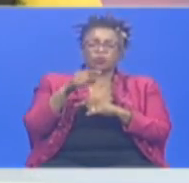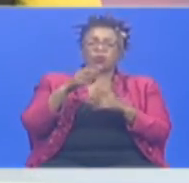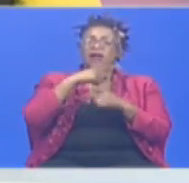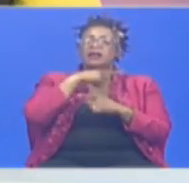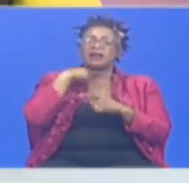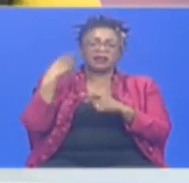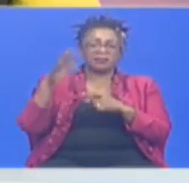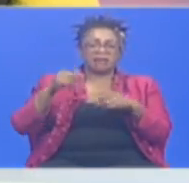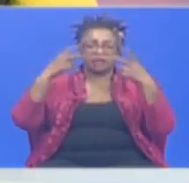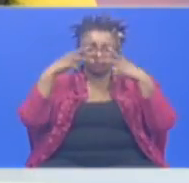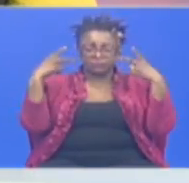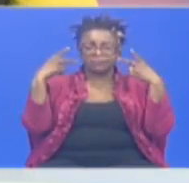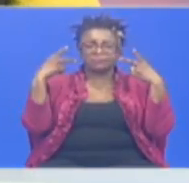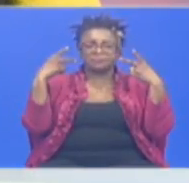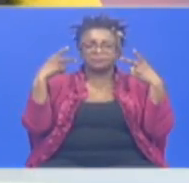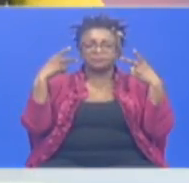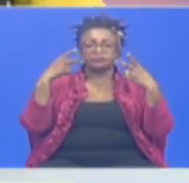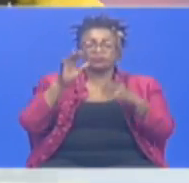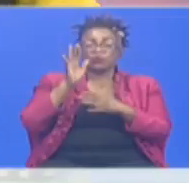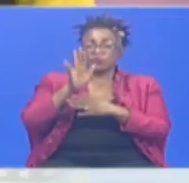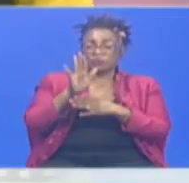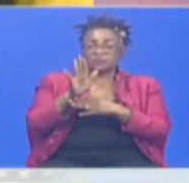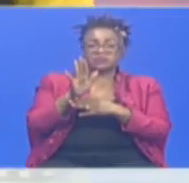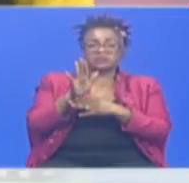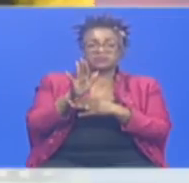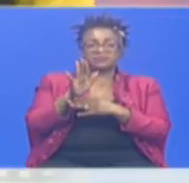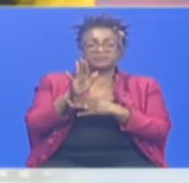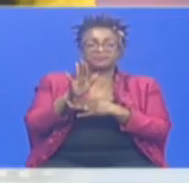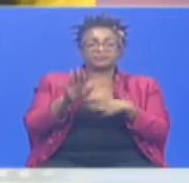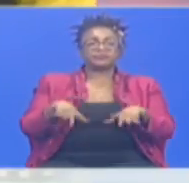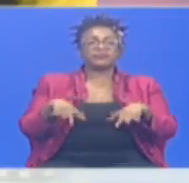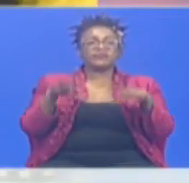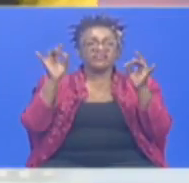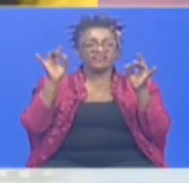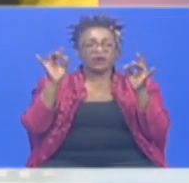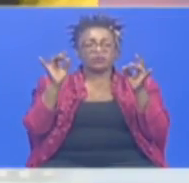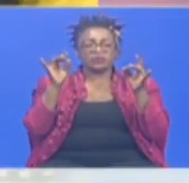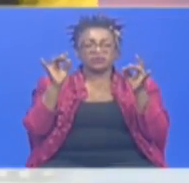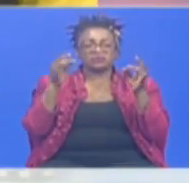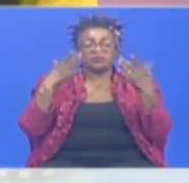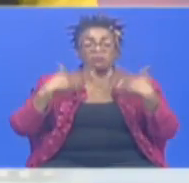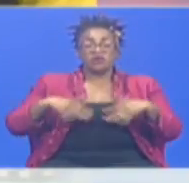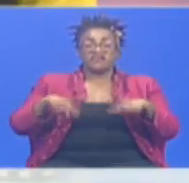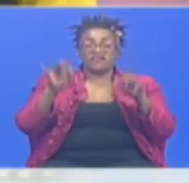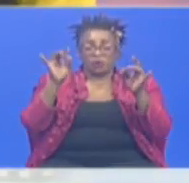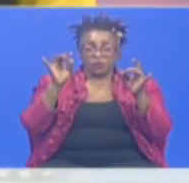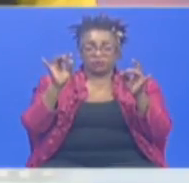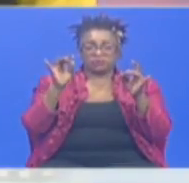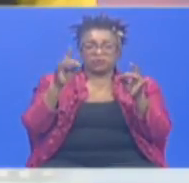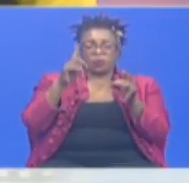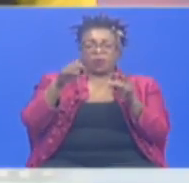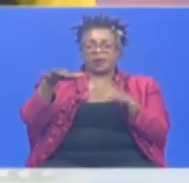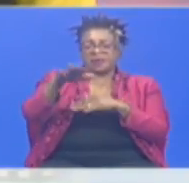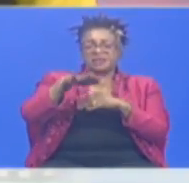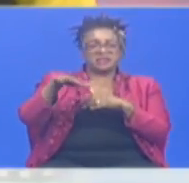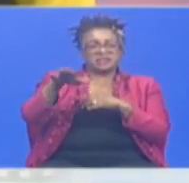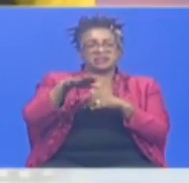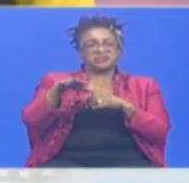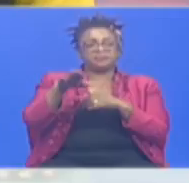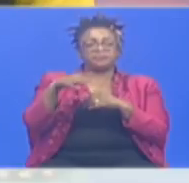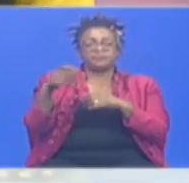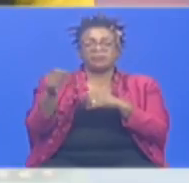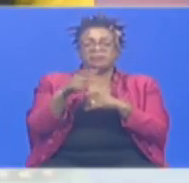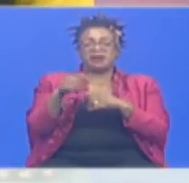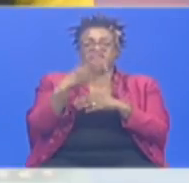shaka inarepotio kwa mba wanyama hao wapurini walipatikana au mizogayao ilipatikana katika upande mmoja waifadhi hiyo mezi mine baada